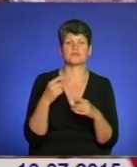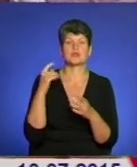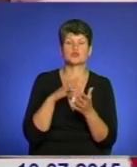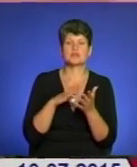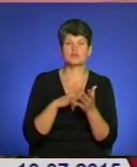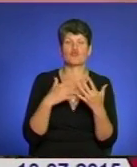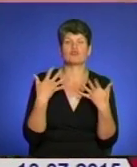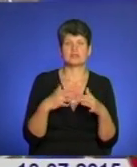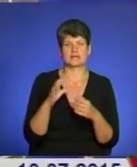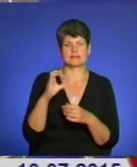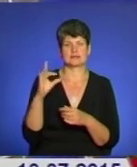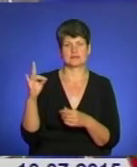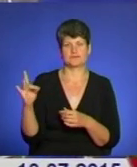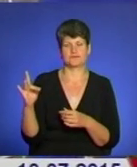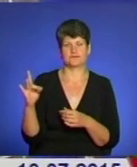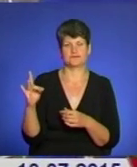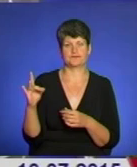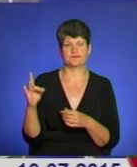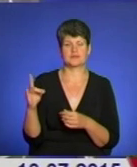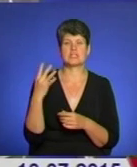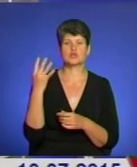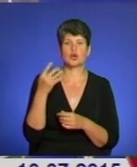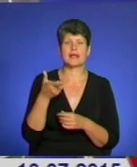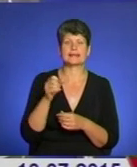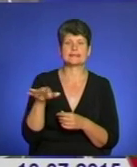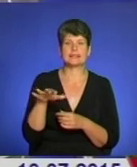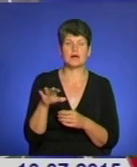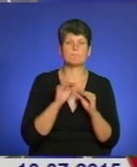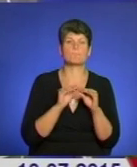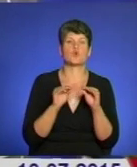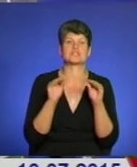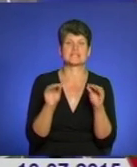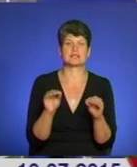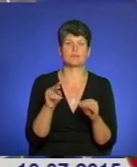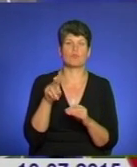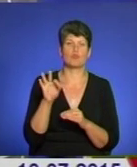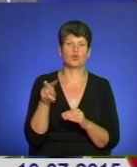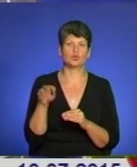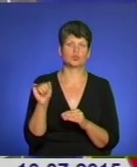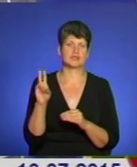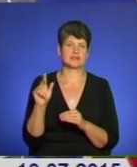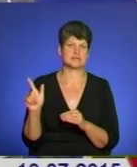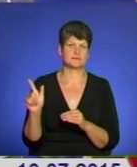за радянських часів. Майже 40 гектарів посаджено полуниць